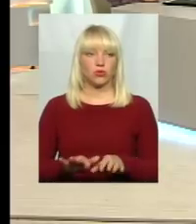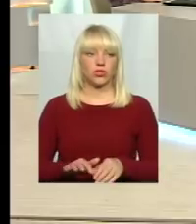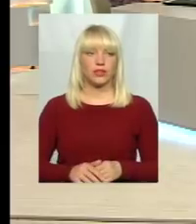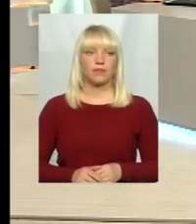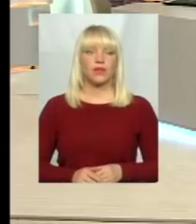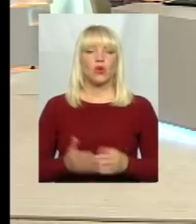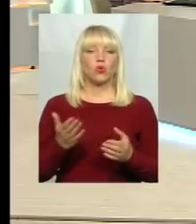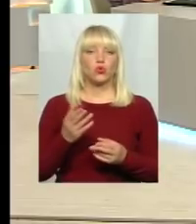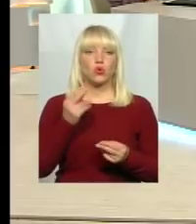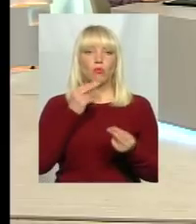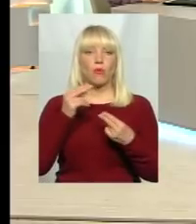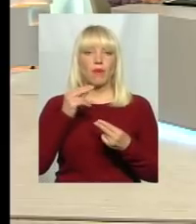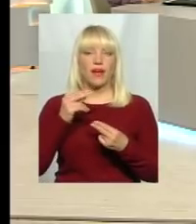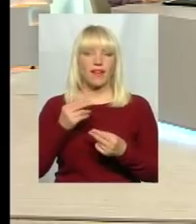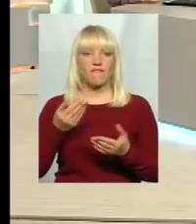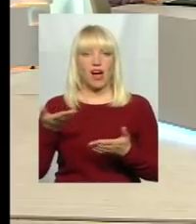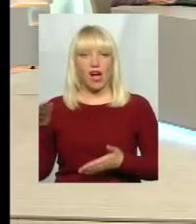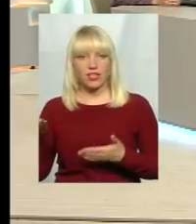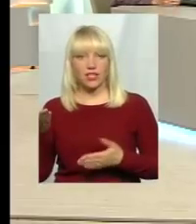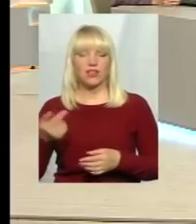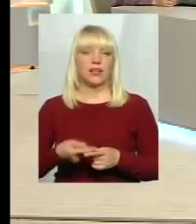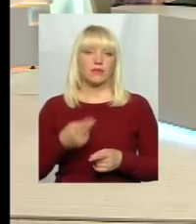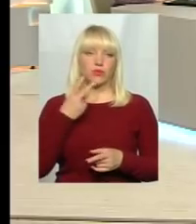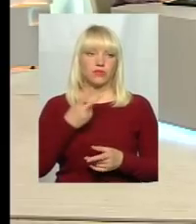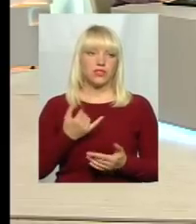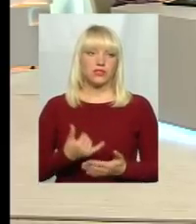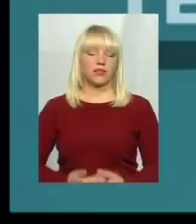секретар Хмельницької міської ради Михайло Кривих. Давайте послухаємо.